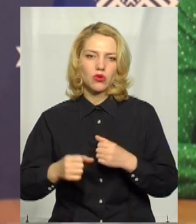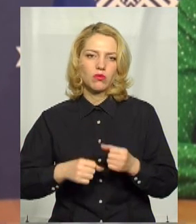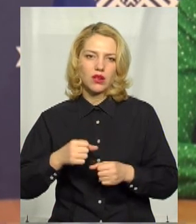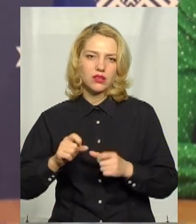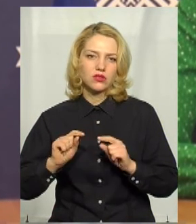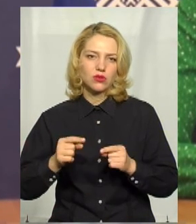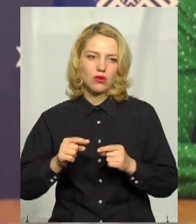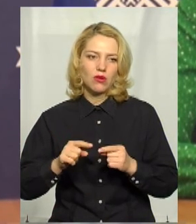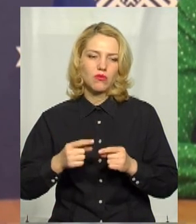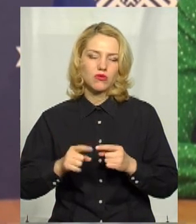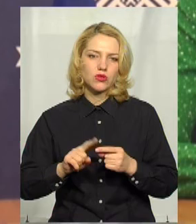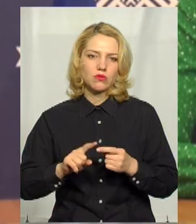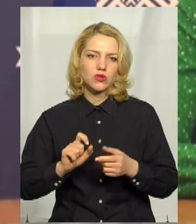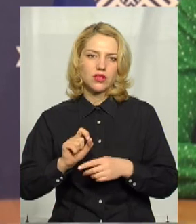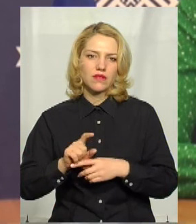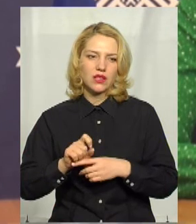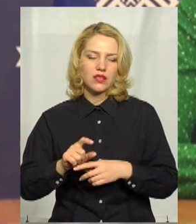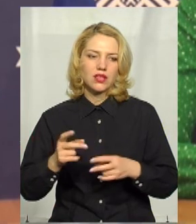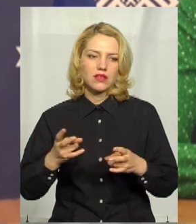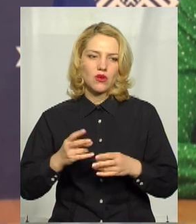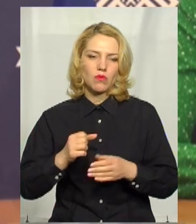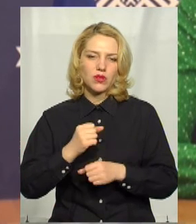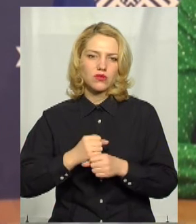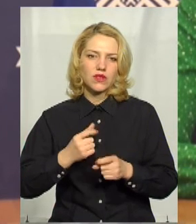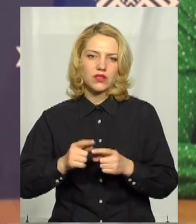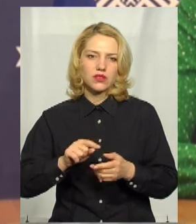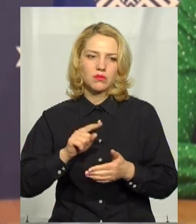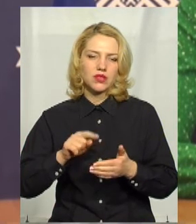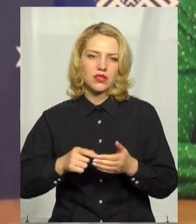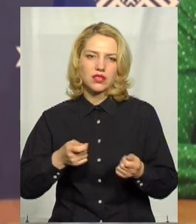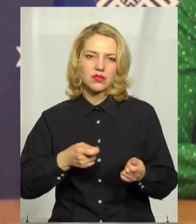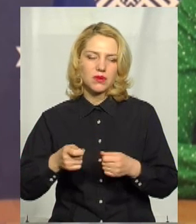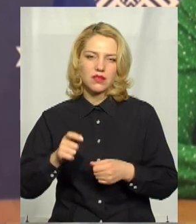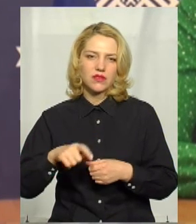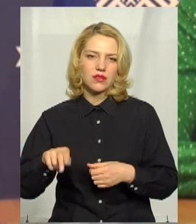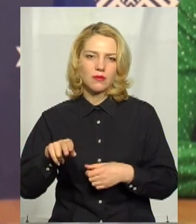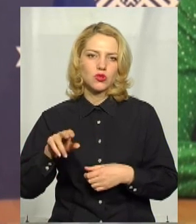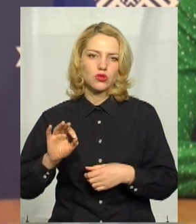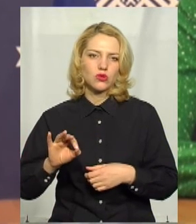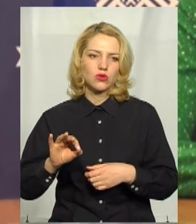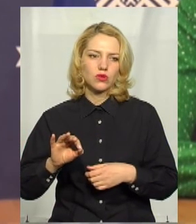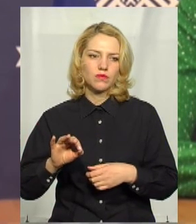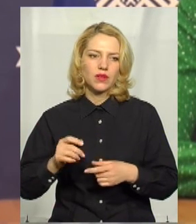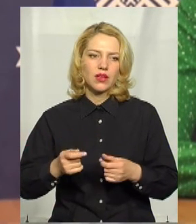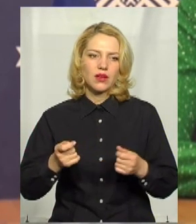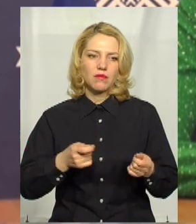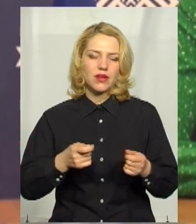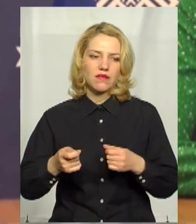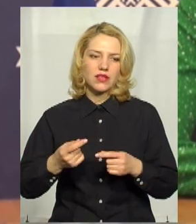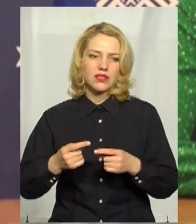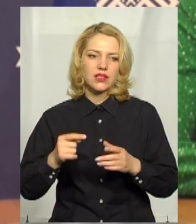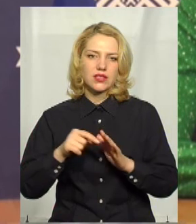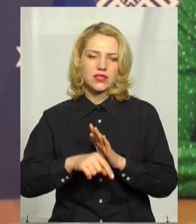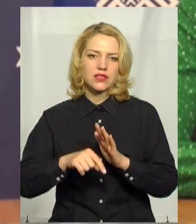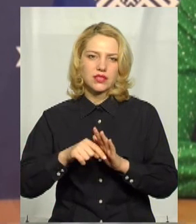дано завдання опрацювати дане питання з перевізниками щодо перевезення саме,